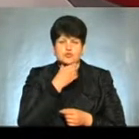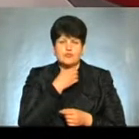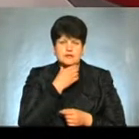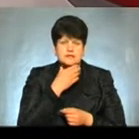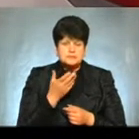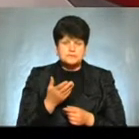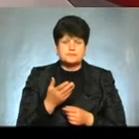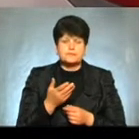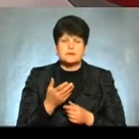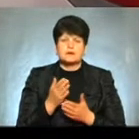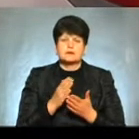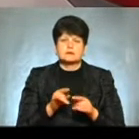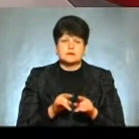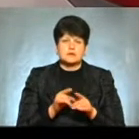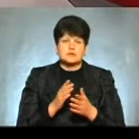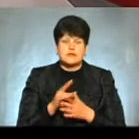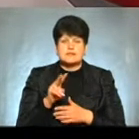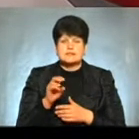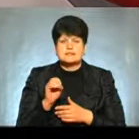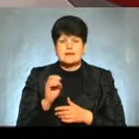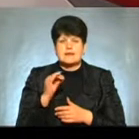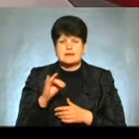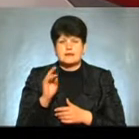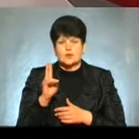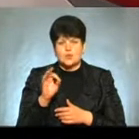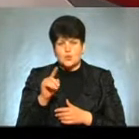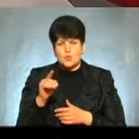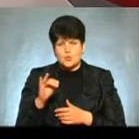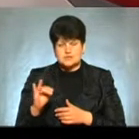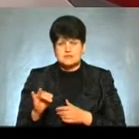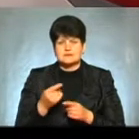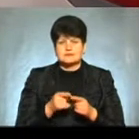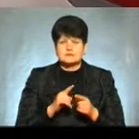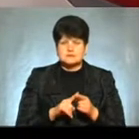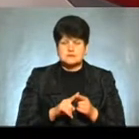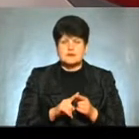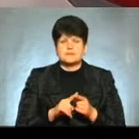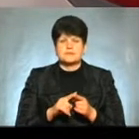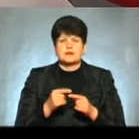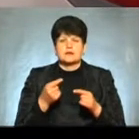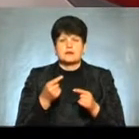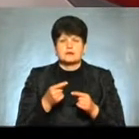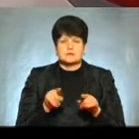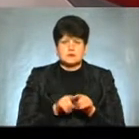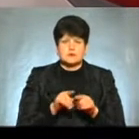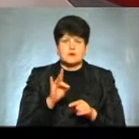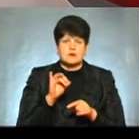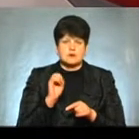Належать деякі лейкози, тобто, це хронічний і гострий лімфообласний лейкоз